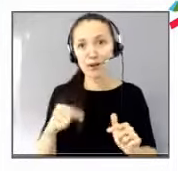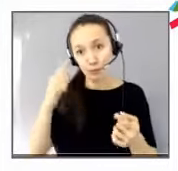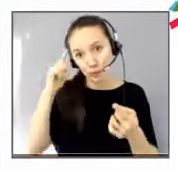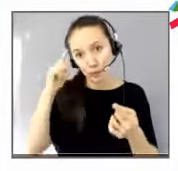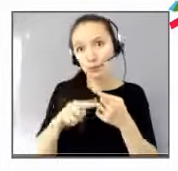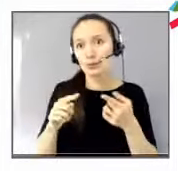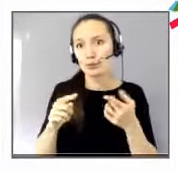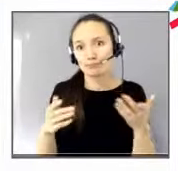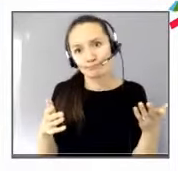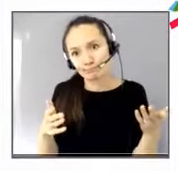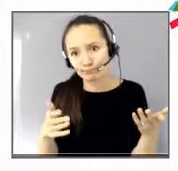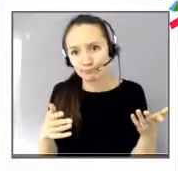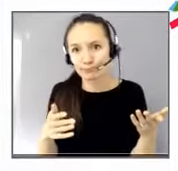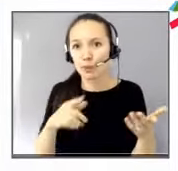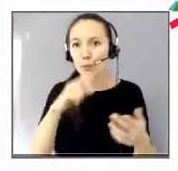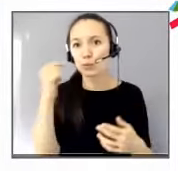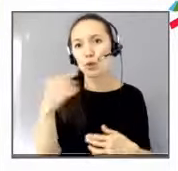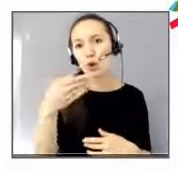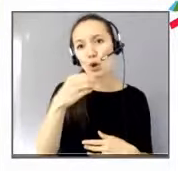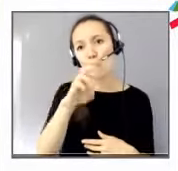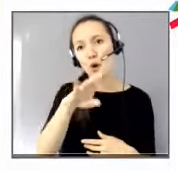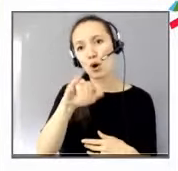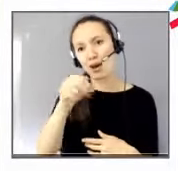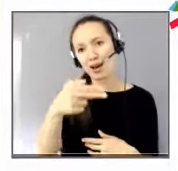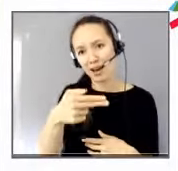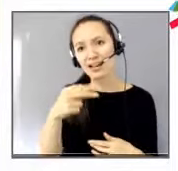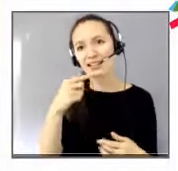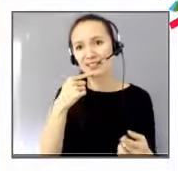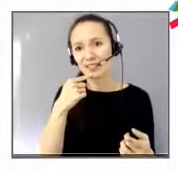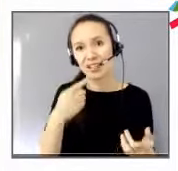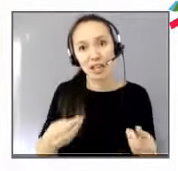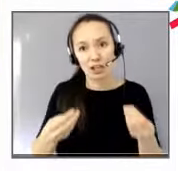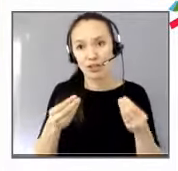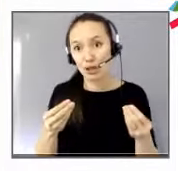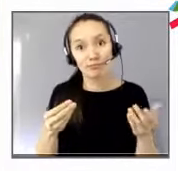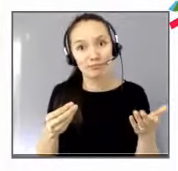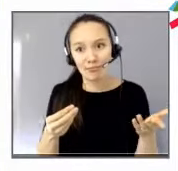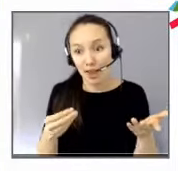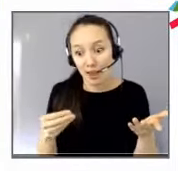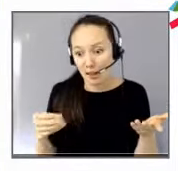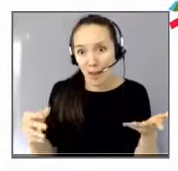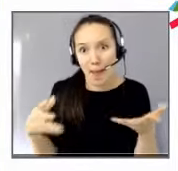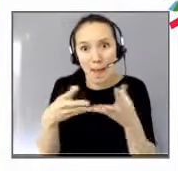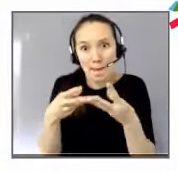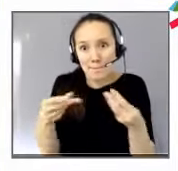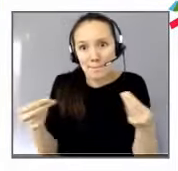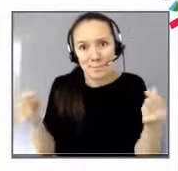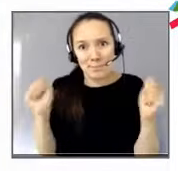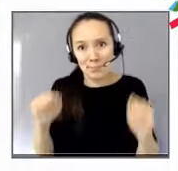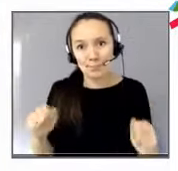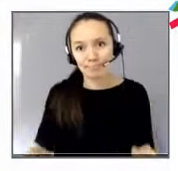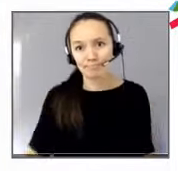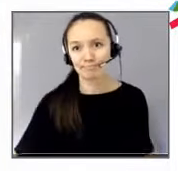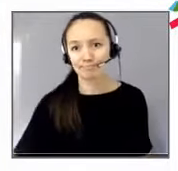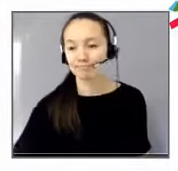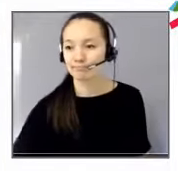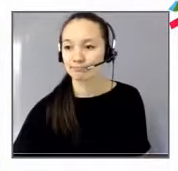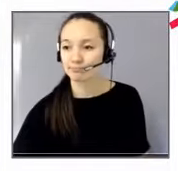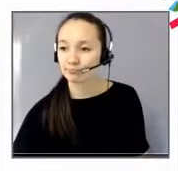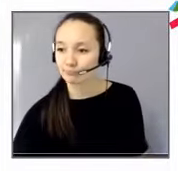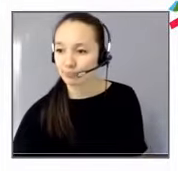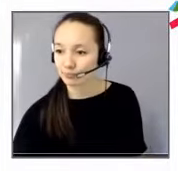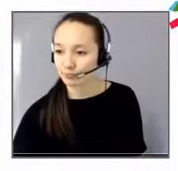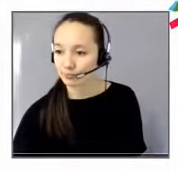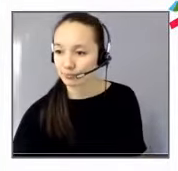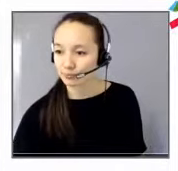'Edgar Morin définit comme étant l'abîme. Un dernier mot, puis je vais la tunesse, vous aviez un petit peu de retard sur ce débat. Un dernier